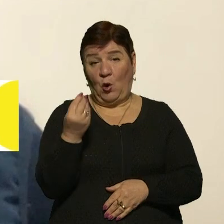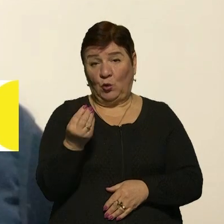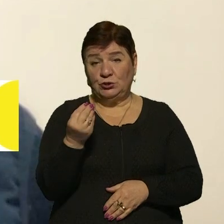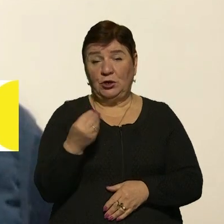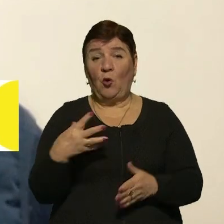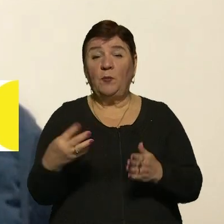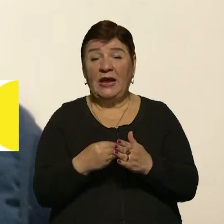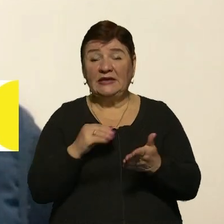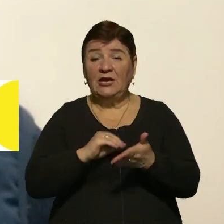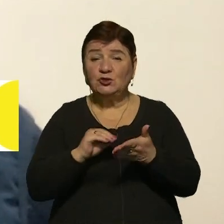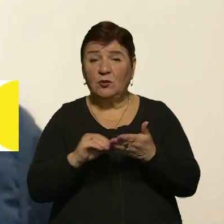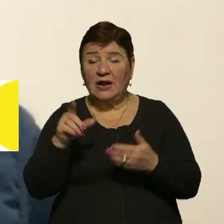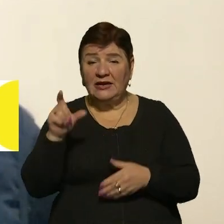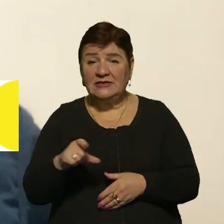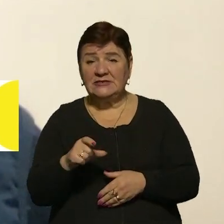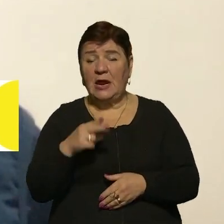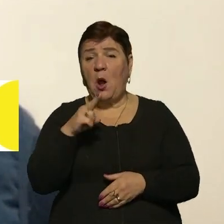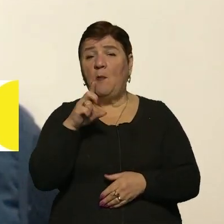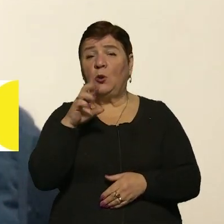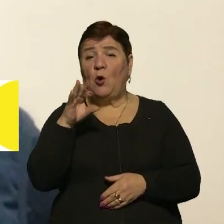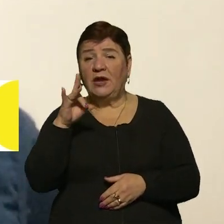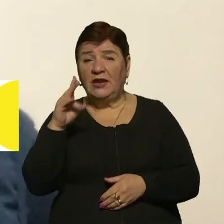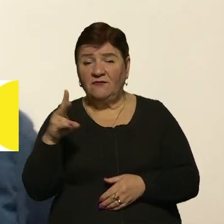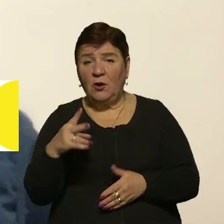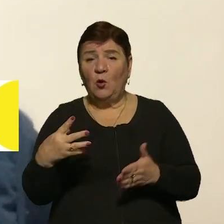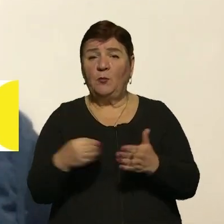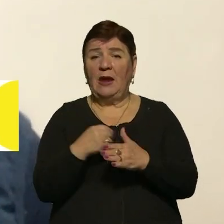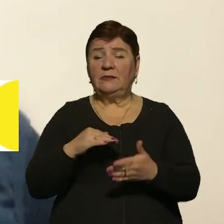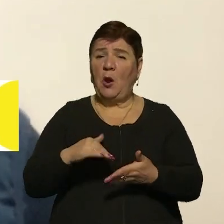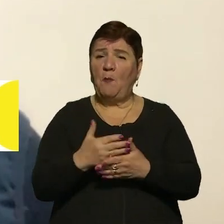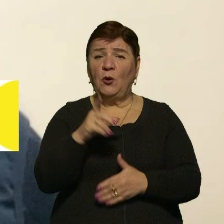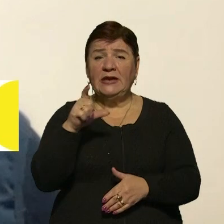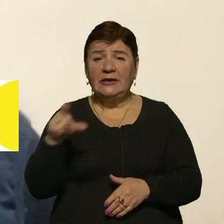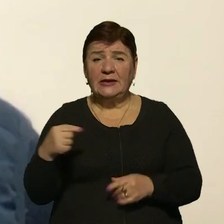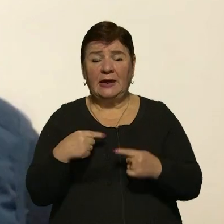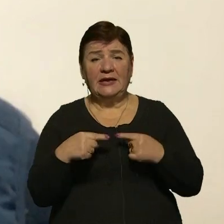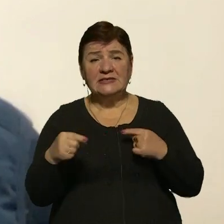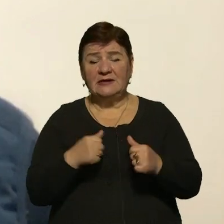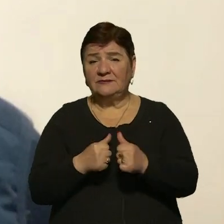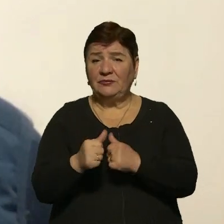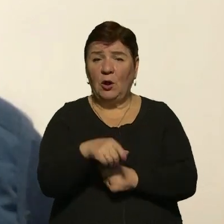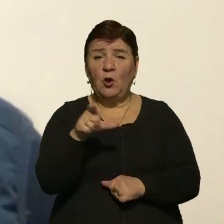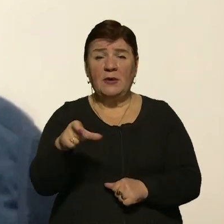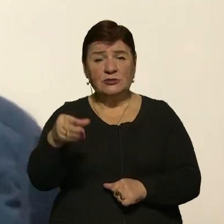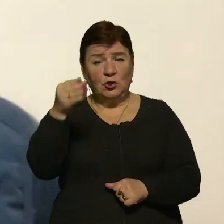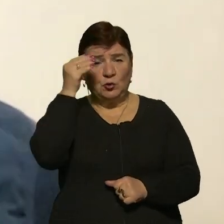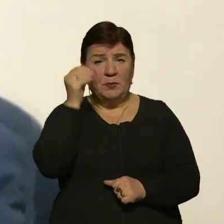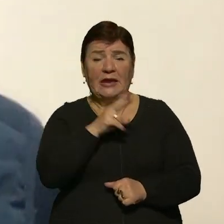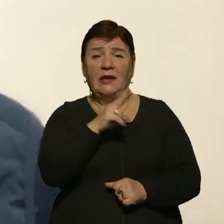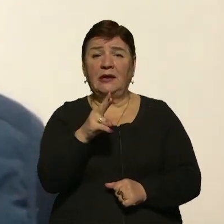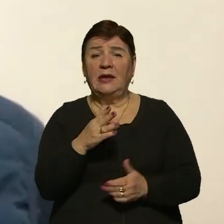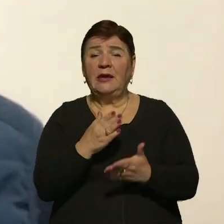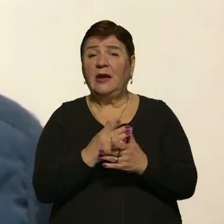Купляти журналістів, купляти блогерів, купляти медіа, купляти політиків, купляти різних лідерів громадської думки, які мають